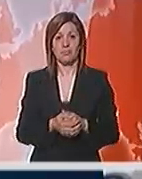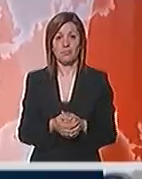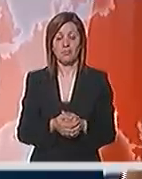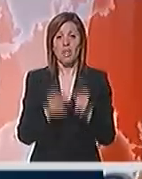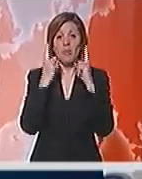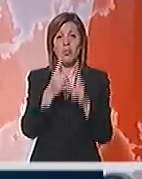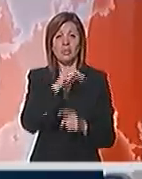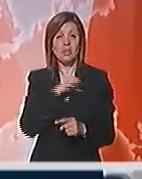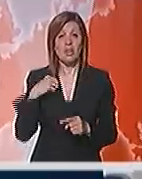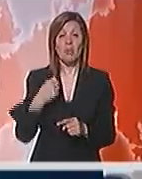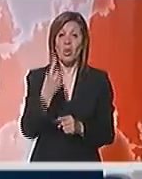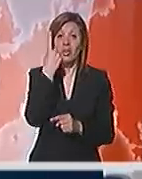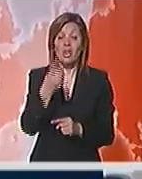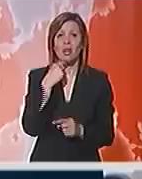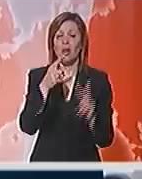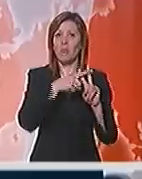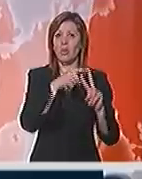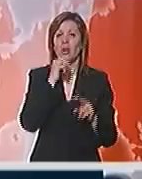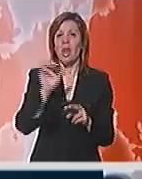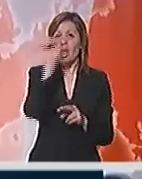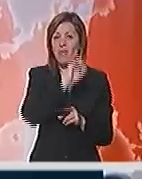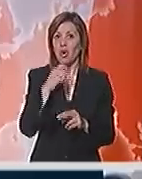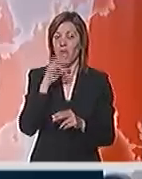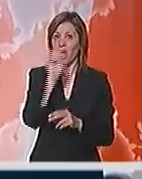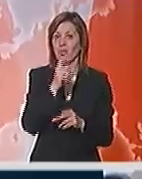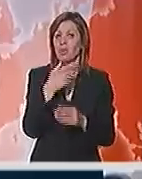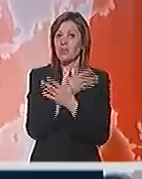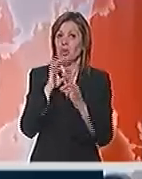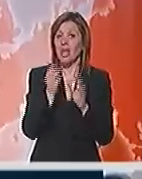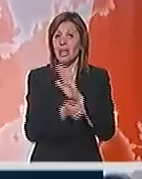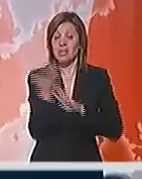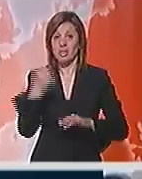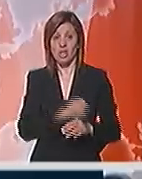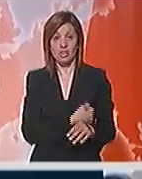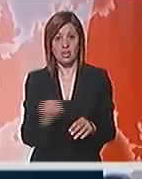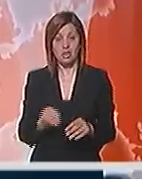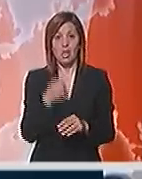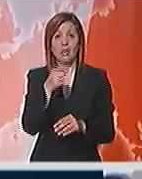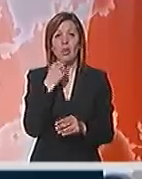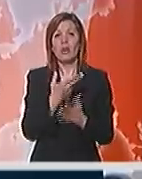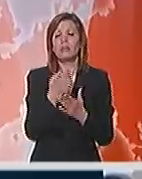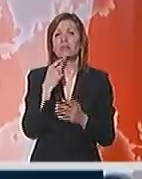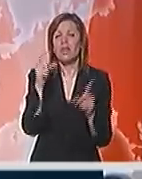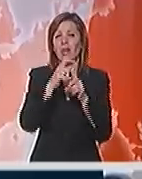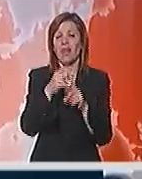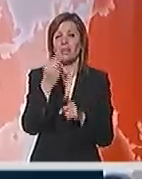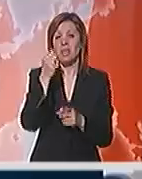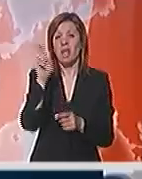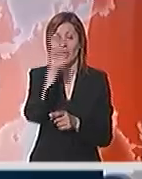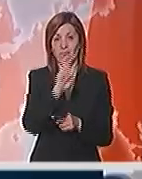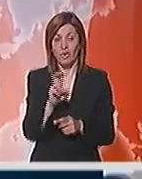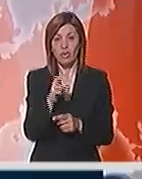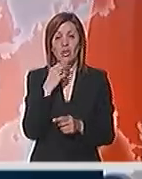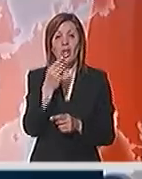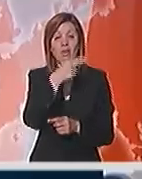Postoji samo jedan način da Portugalija i Evropa, to je stevrozona, izađu iz krize. A to je devalvacija evra. Kada